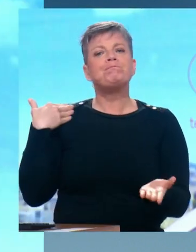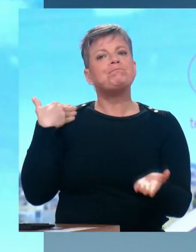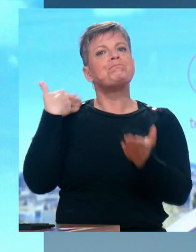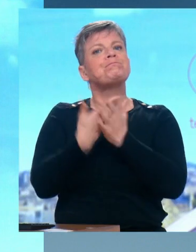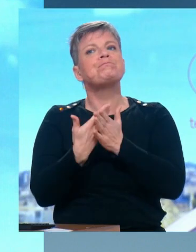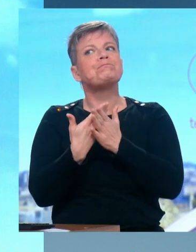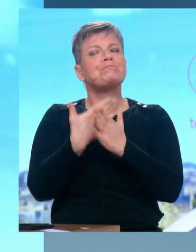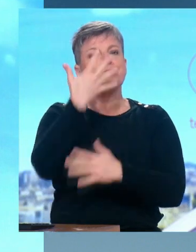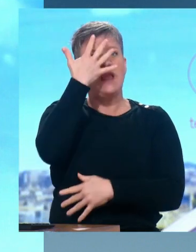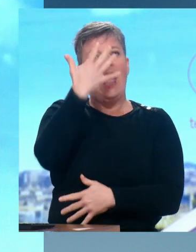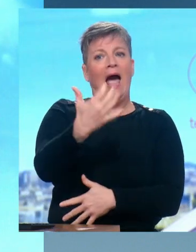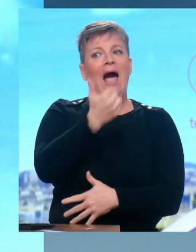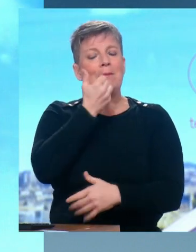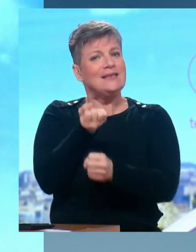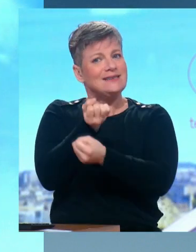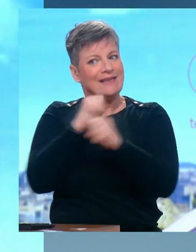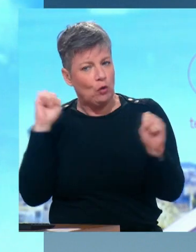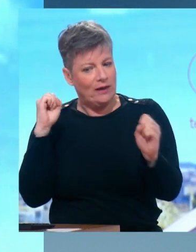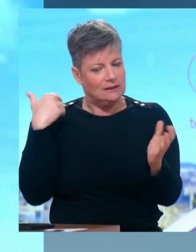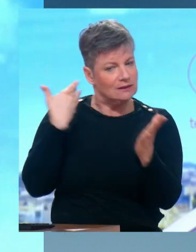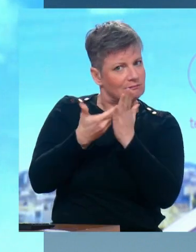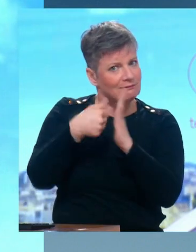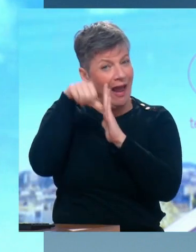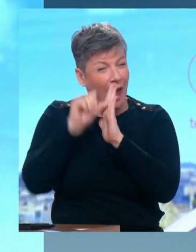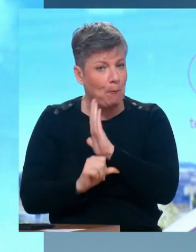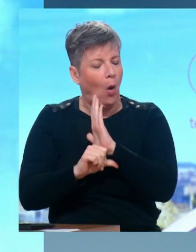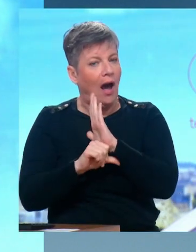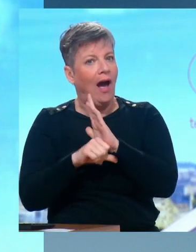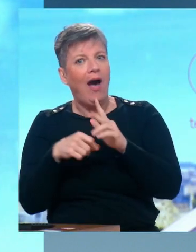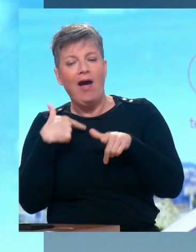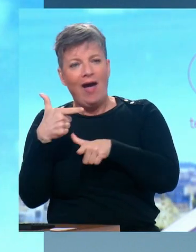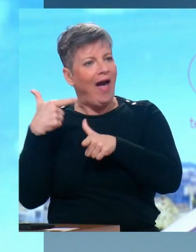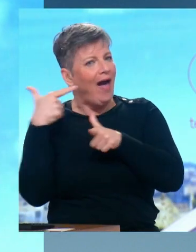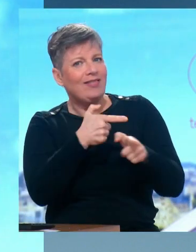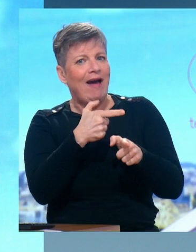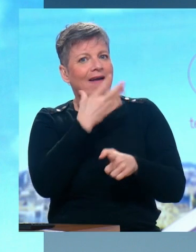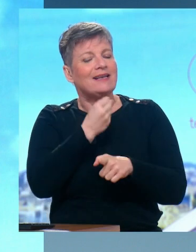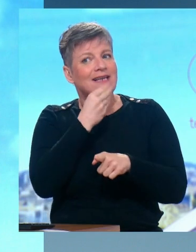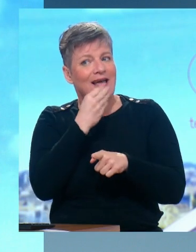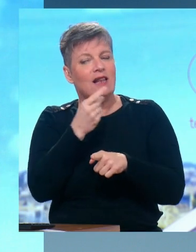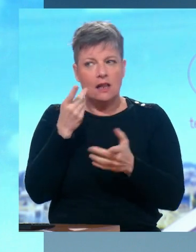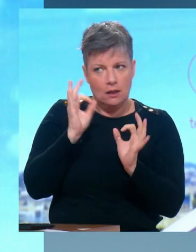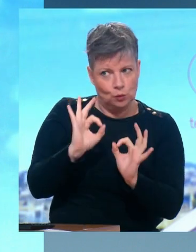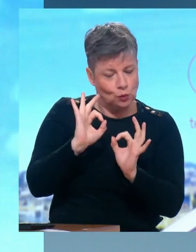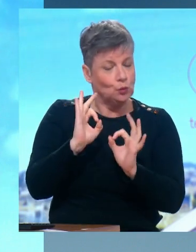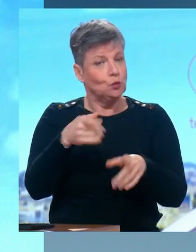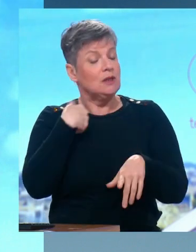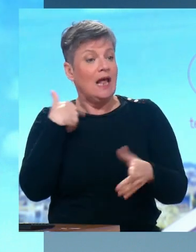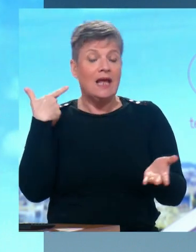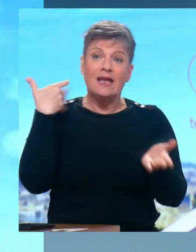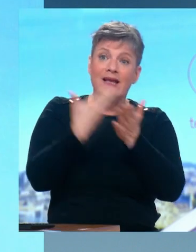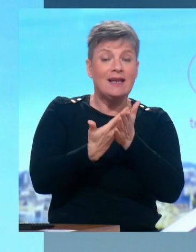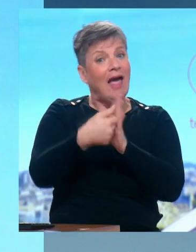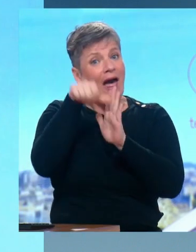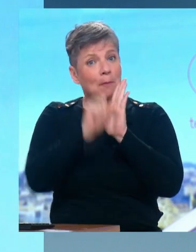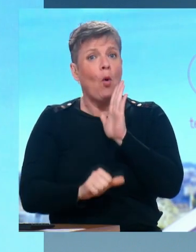Israël. Jusque-là, vous me suivez, j'imagine. Ça fait plus d'un mois que 240 otages sont détenus par ces mêmes terroristes et ça fait des semaines qu'Israël